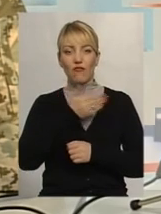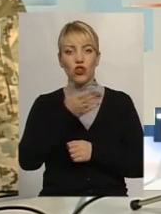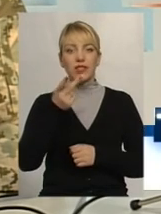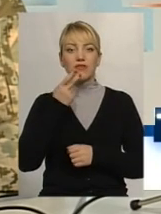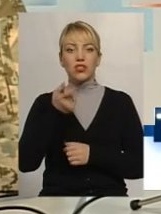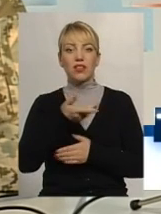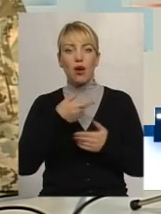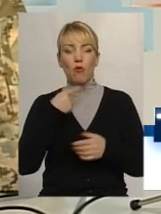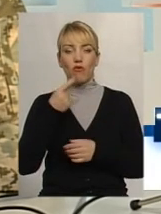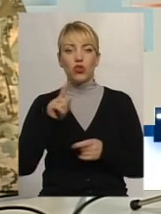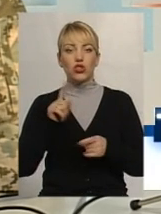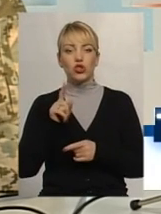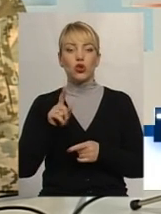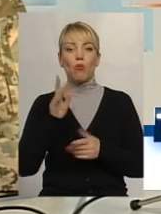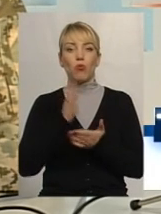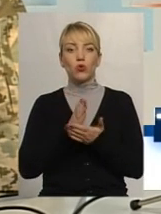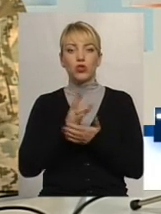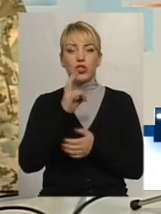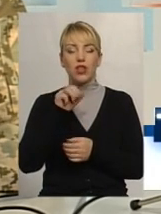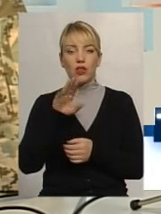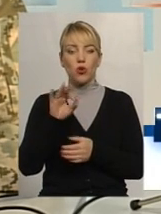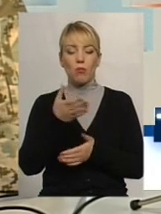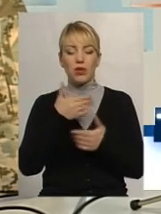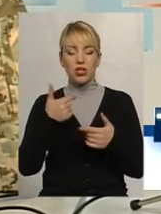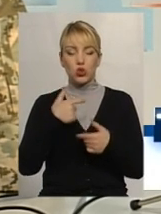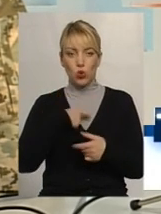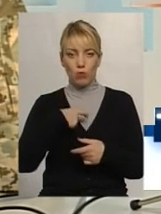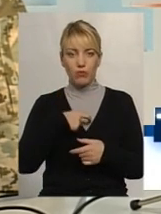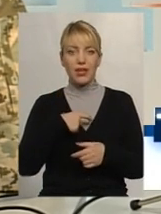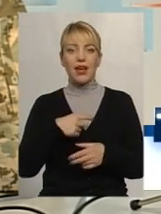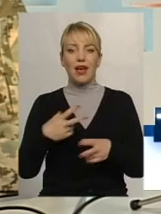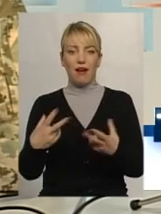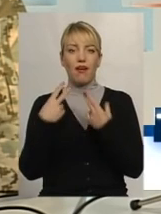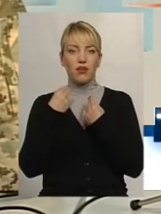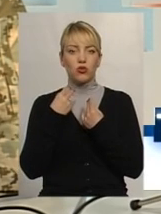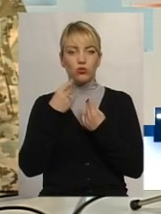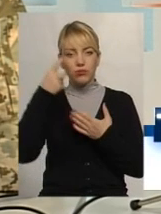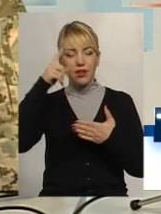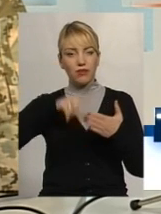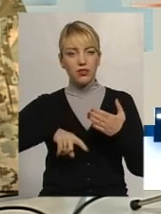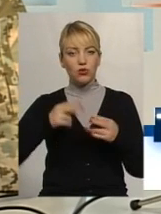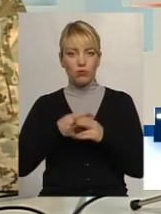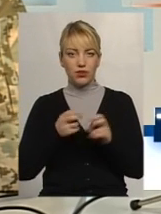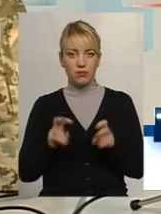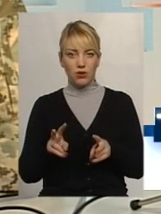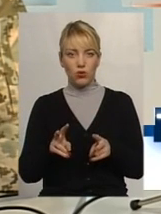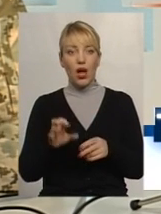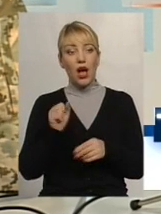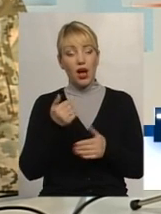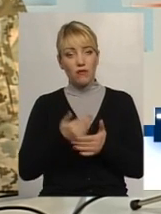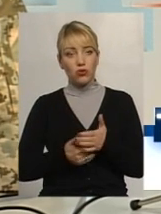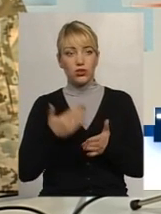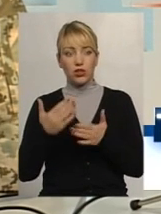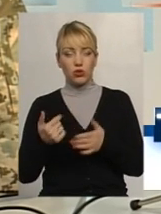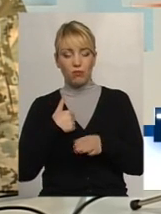говорили, що саме будучи в НАТО, ми собі гарантуємо надійну безпеку. А якщо ми